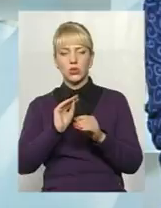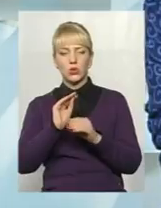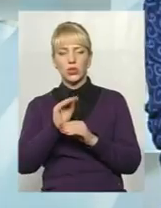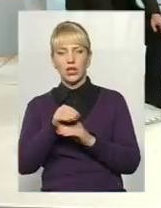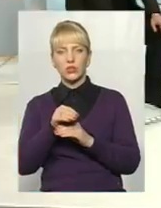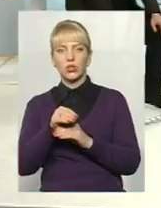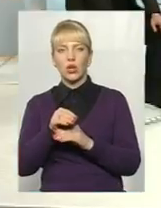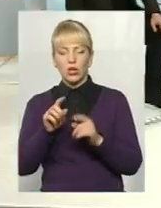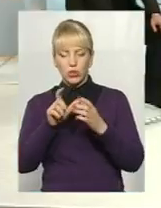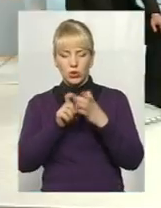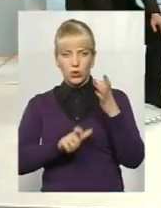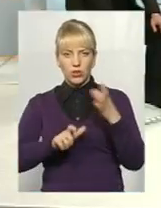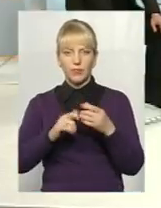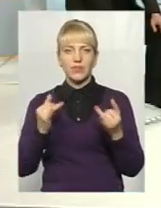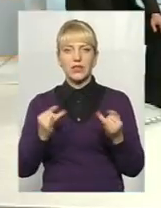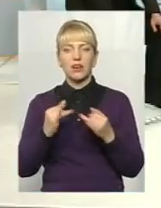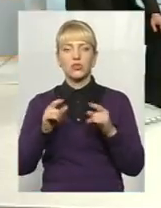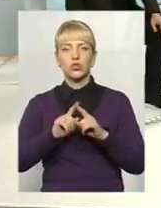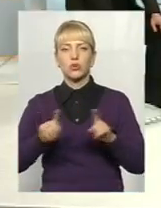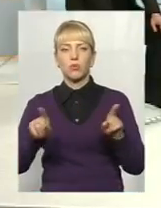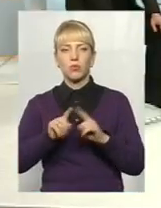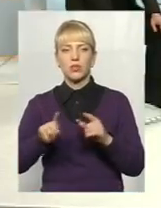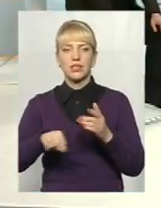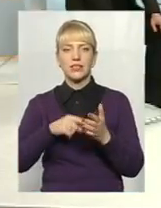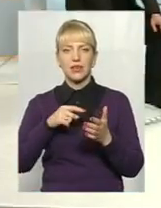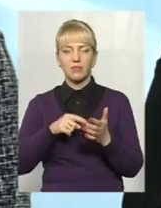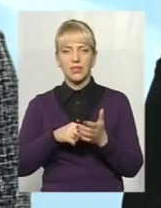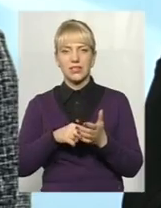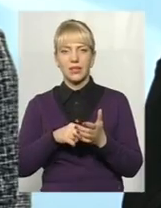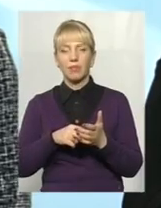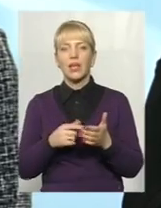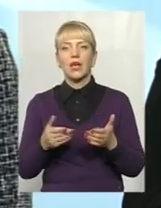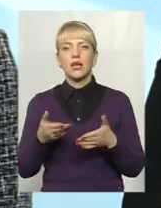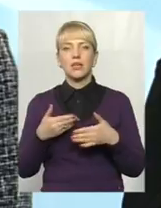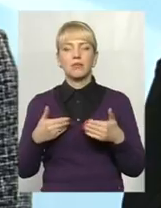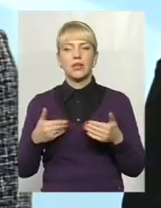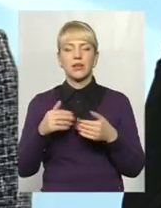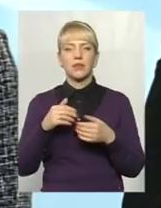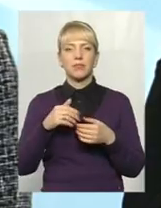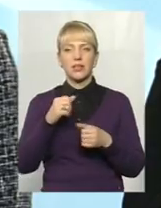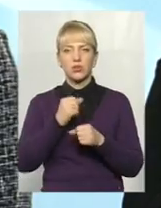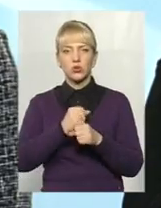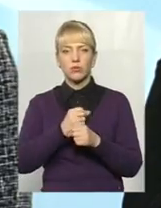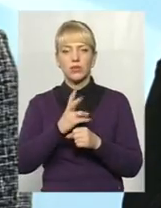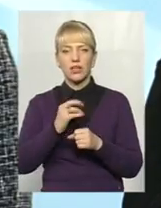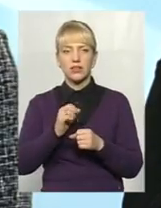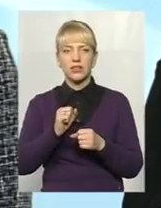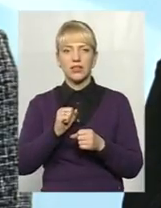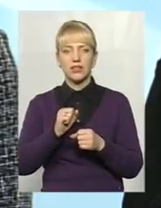цікаво, що до теми популяризації міста, все ж таки, як би ми не працювали над виданнями